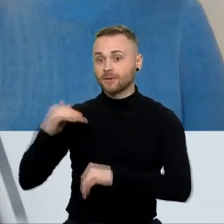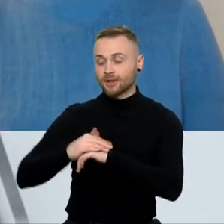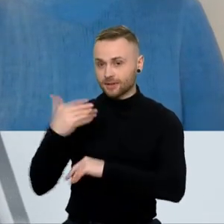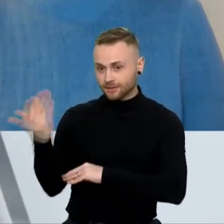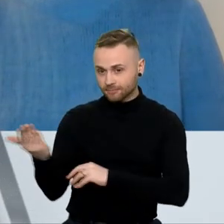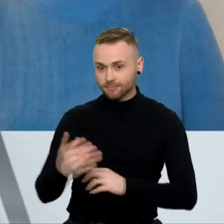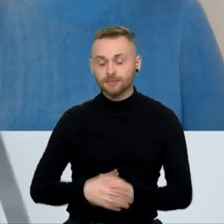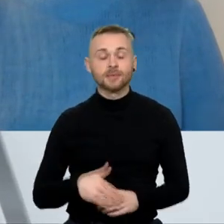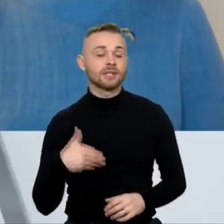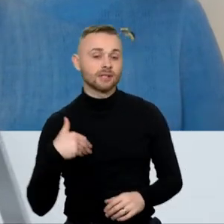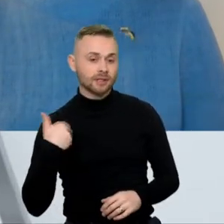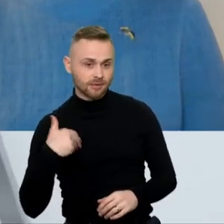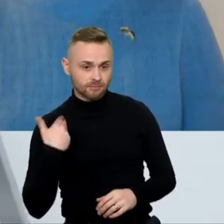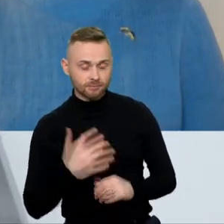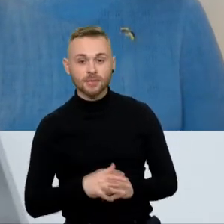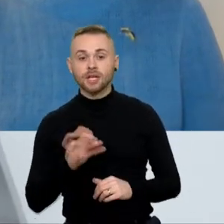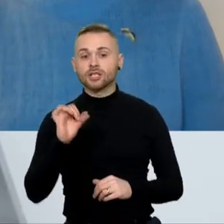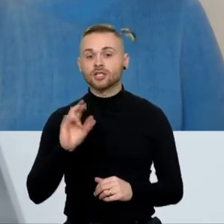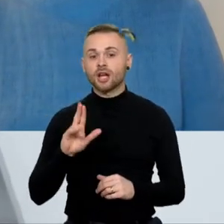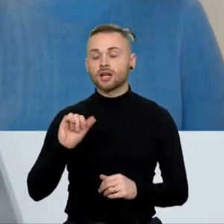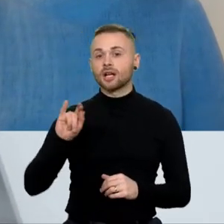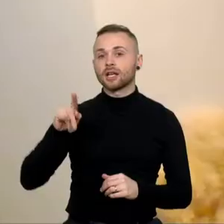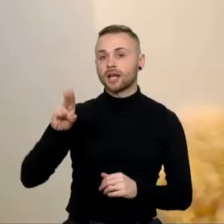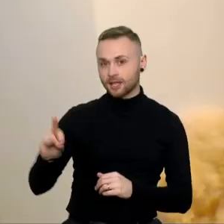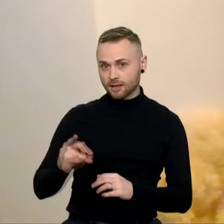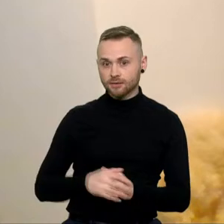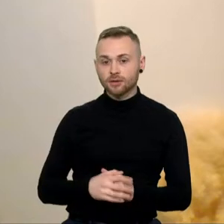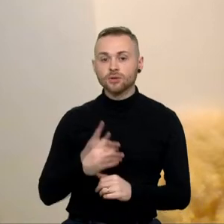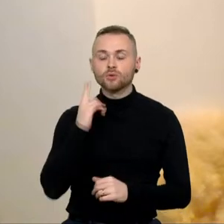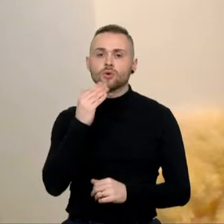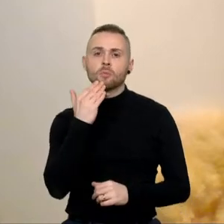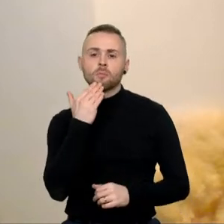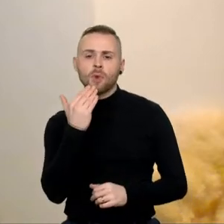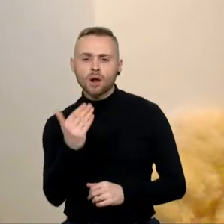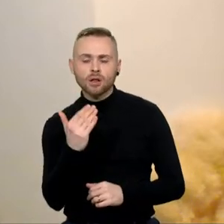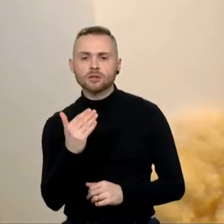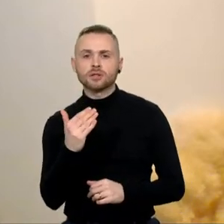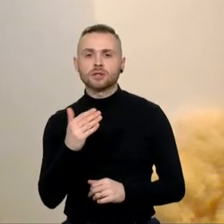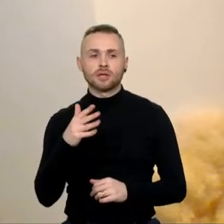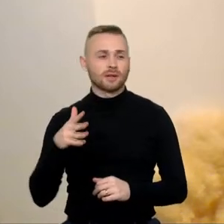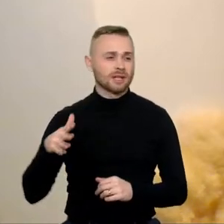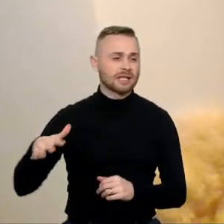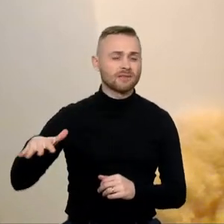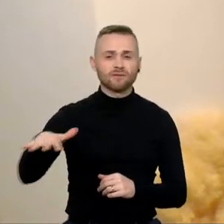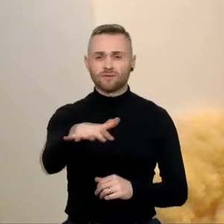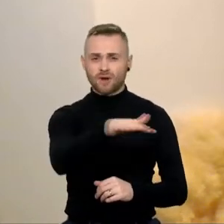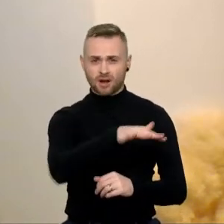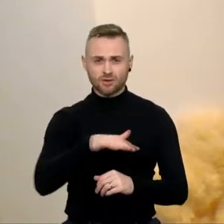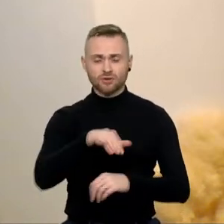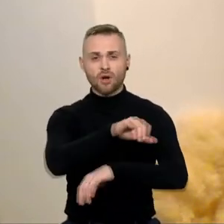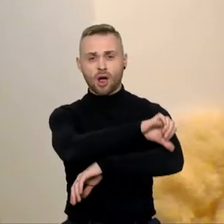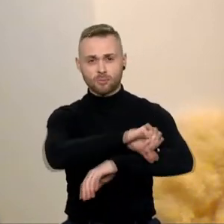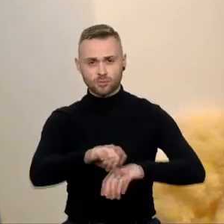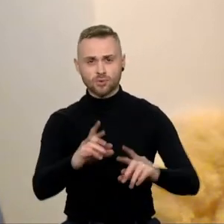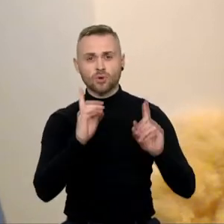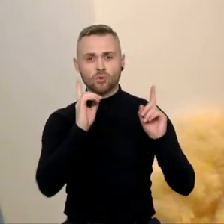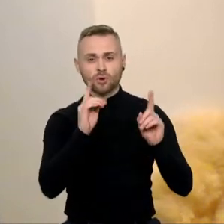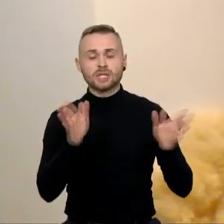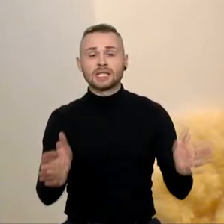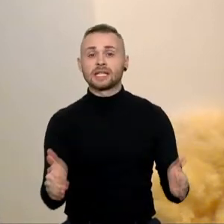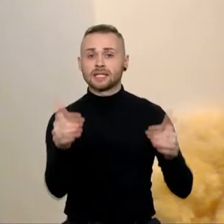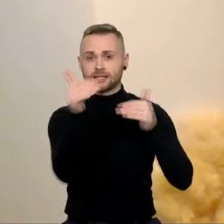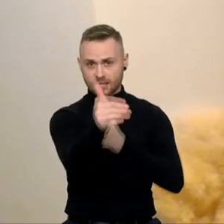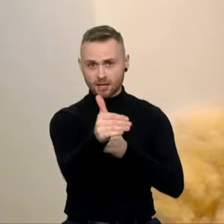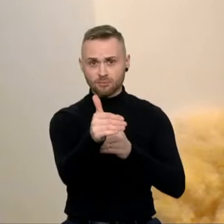Sveiki. Pone Šakalienė, jūsų galva, ką reikštų visai krašto apsaugos sistemai, jeigu ministras